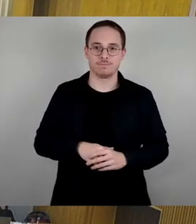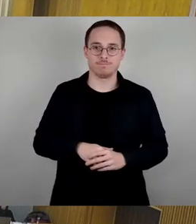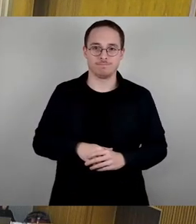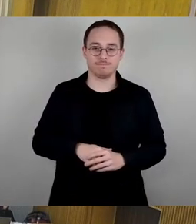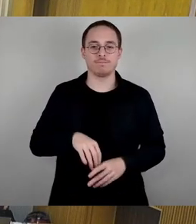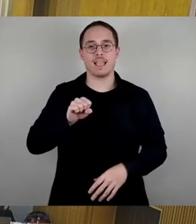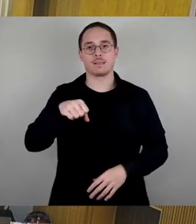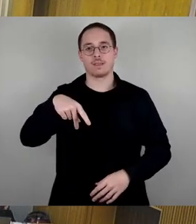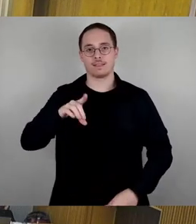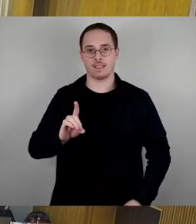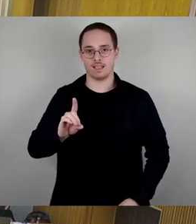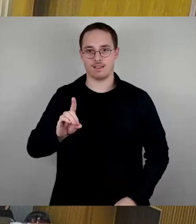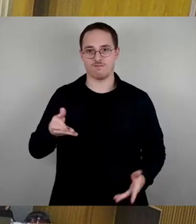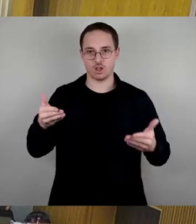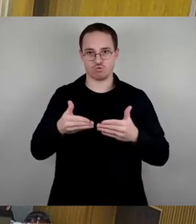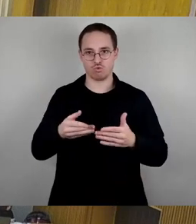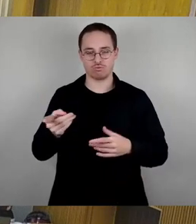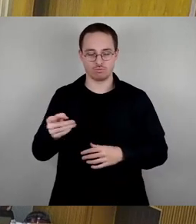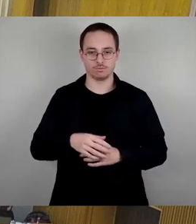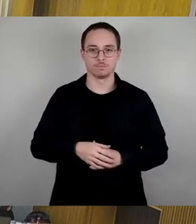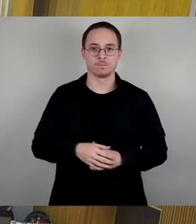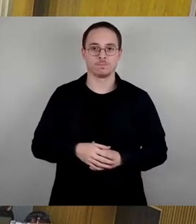-Fraktion, danach Holger Hase, FDP-Fraktion.